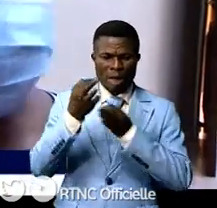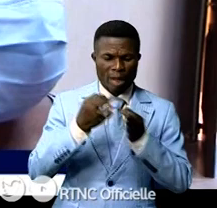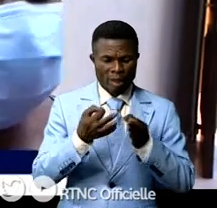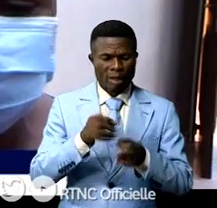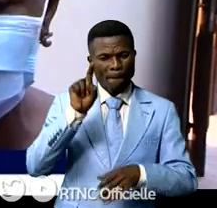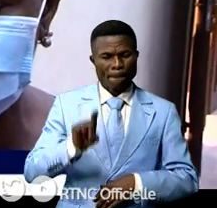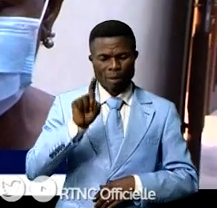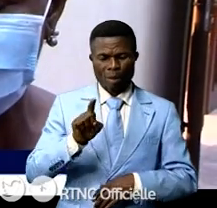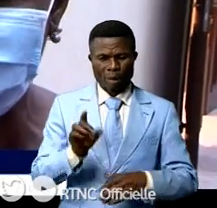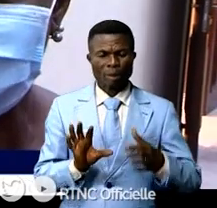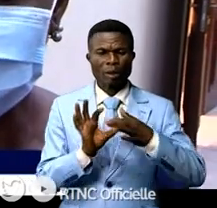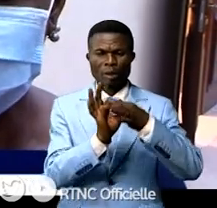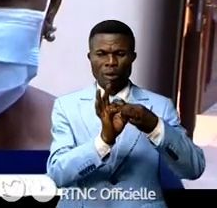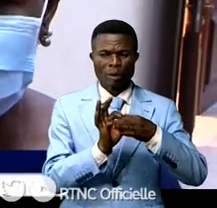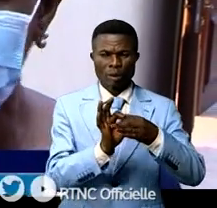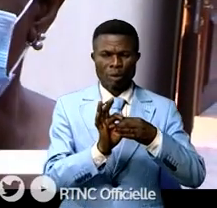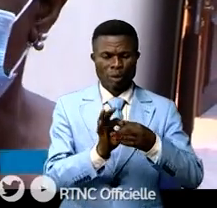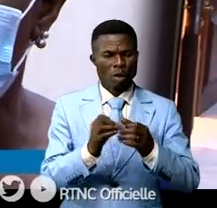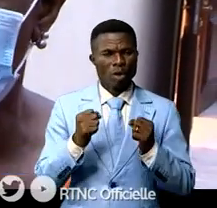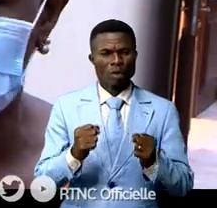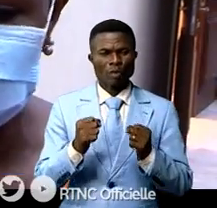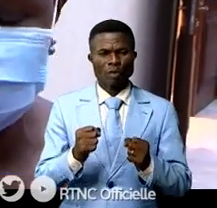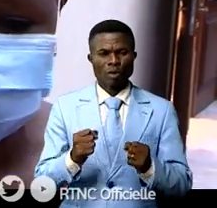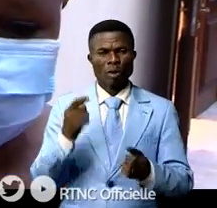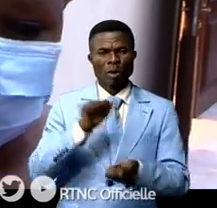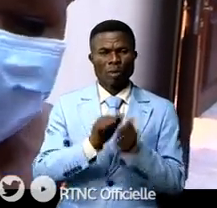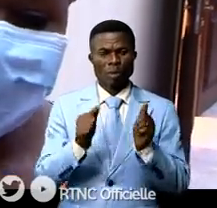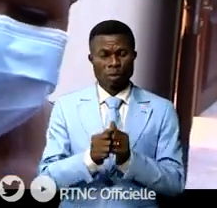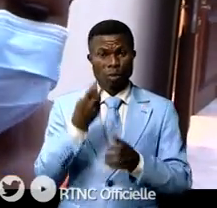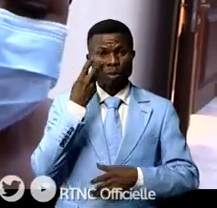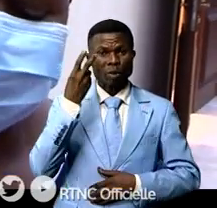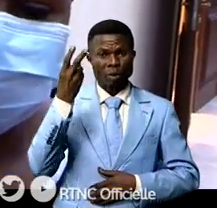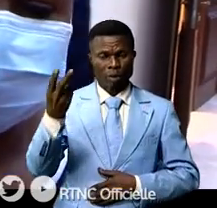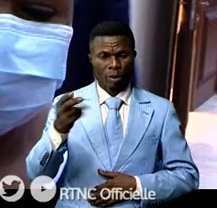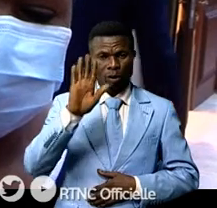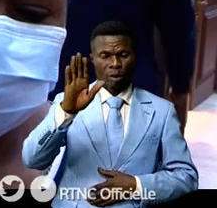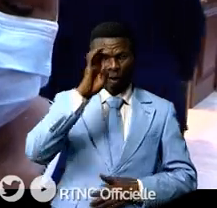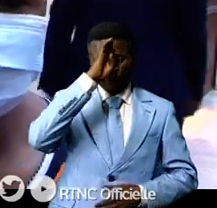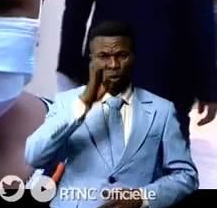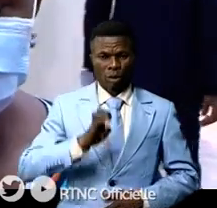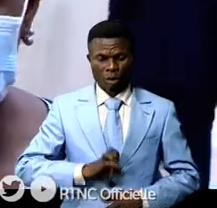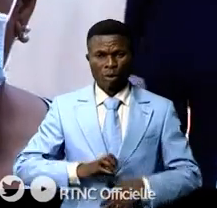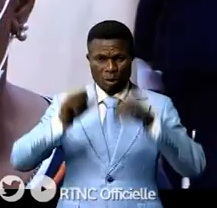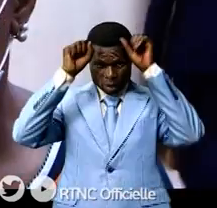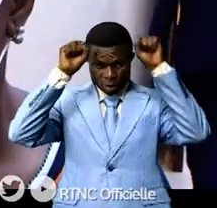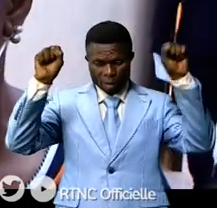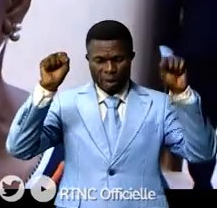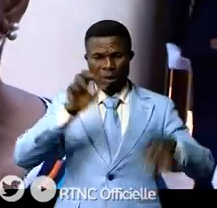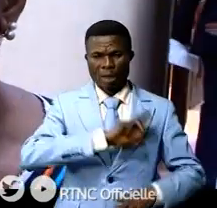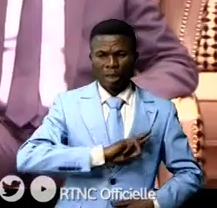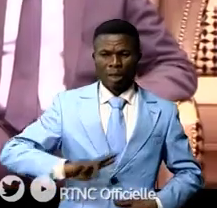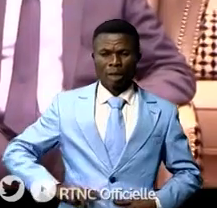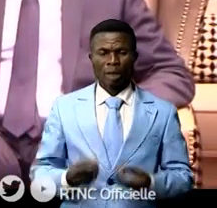attentes d'un partenariat solide par rapport à la vision de son Excellence M. le Président de la République